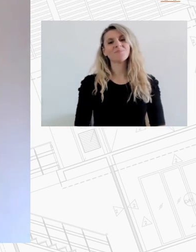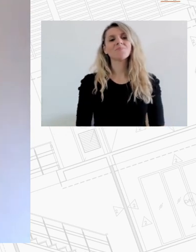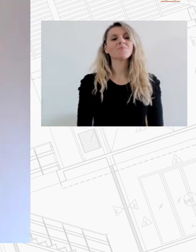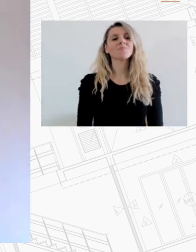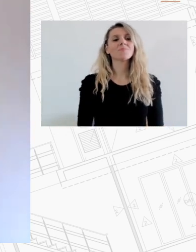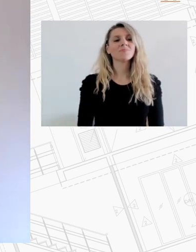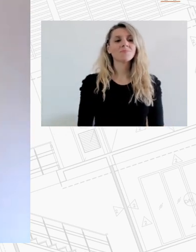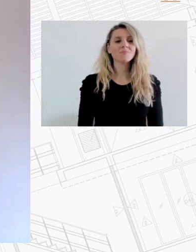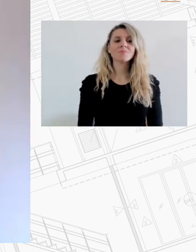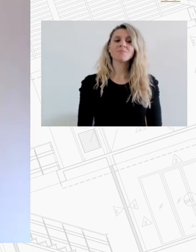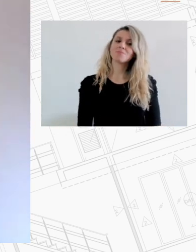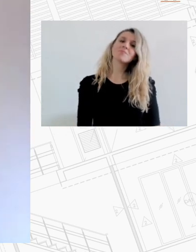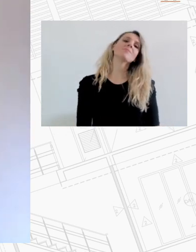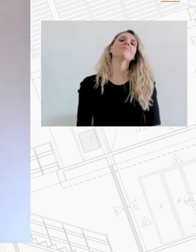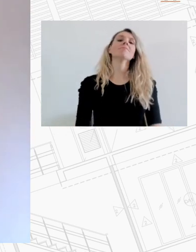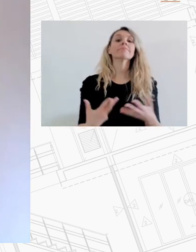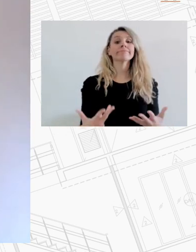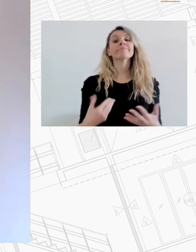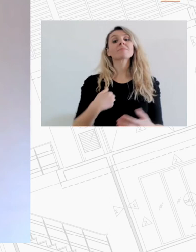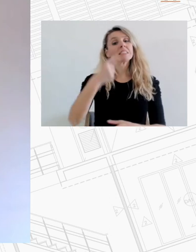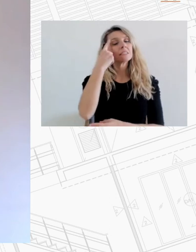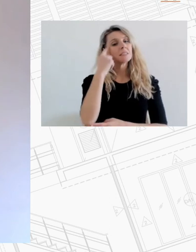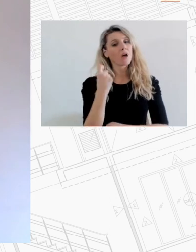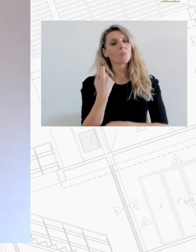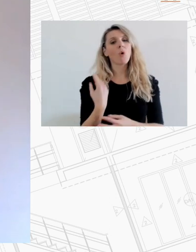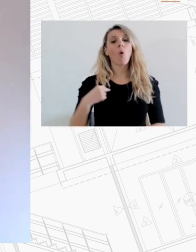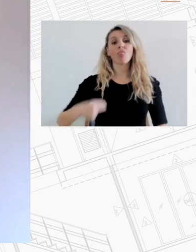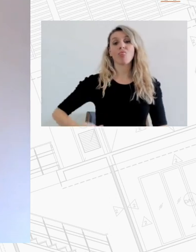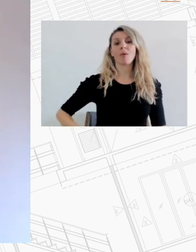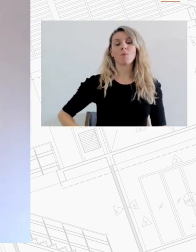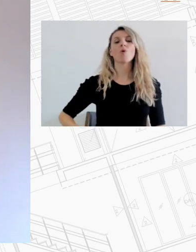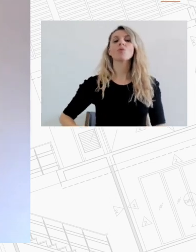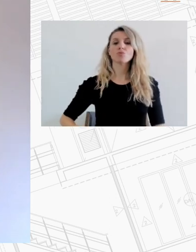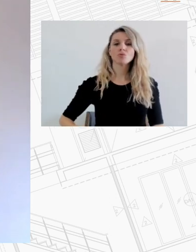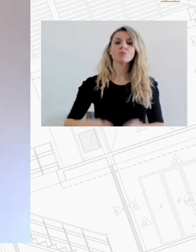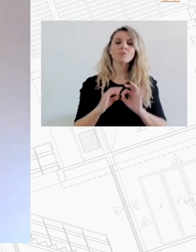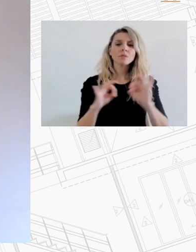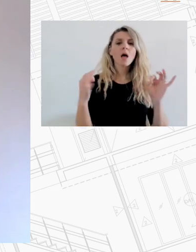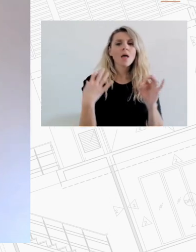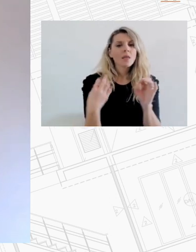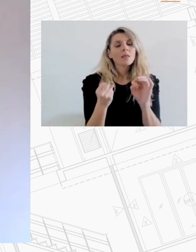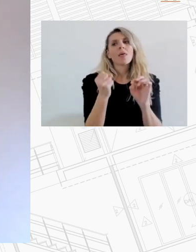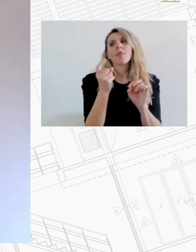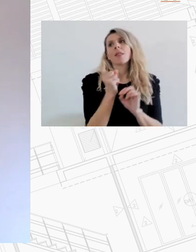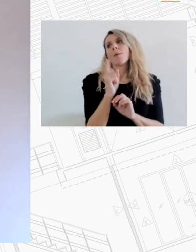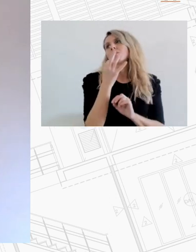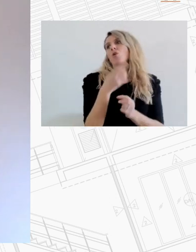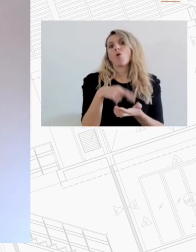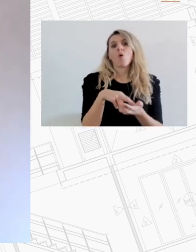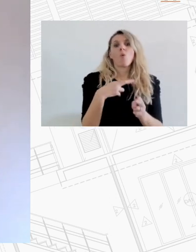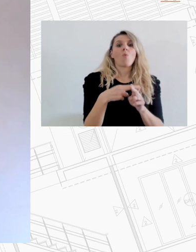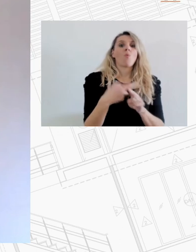Γνωρίζουμε ότι στο κομμάτι αυτό οι δήμοι έχουν πολύ μικρή αρμοδιότητα τουλάχιστον